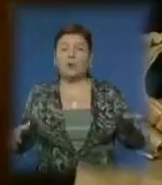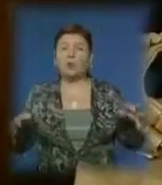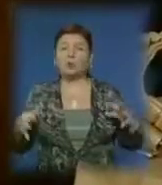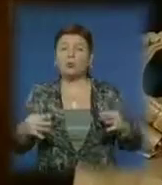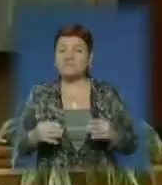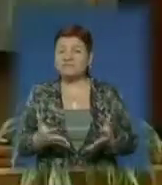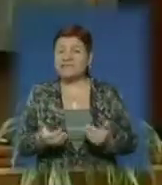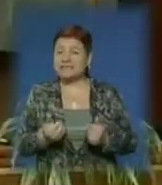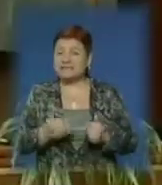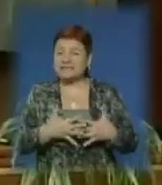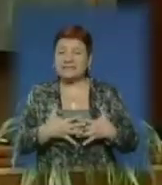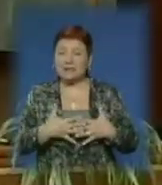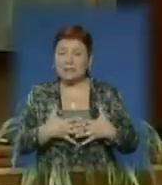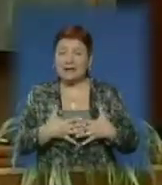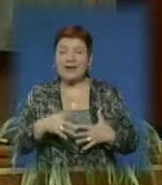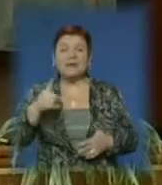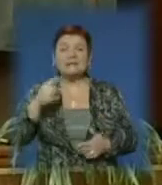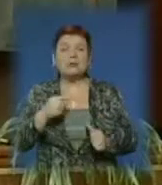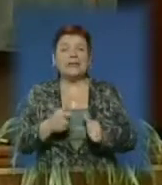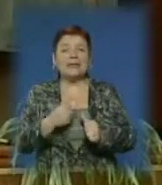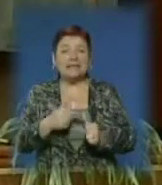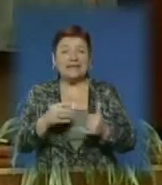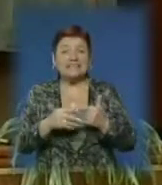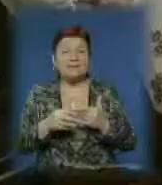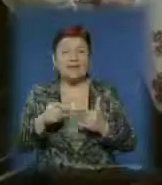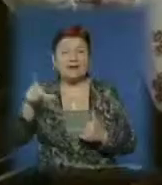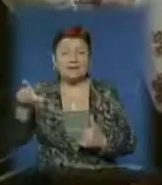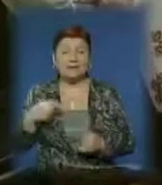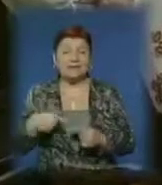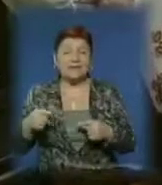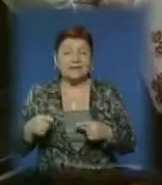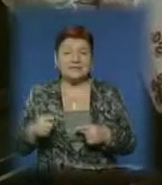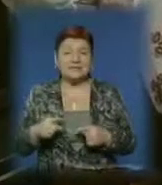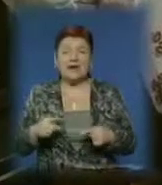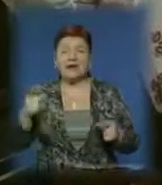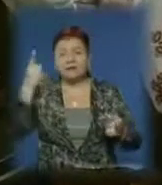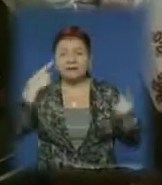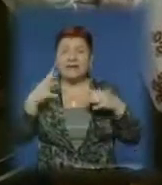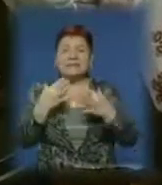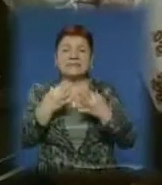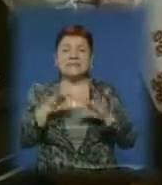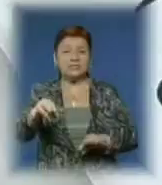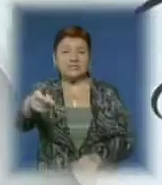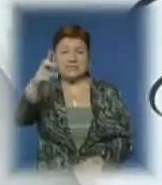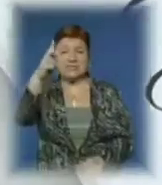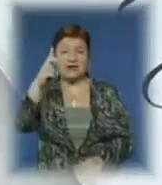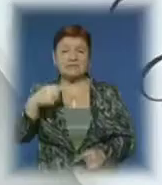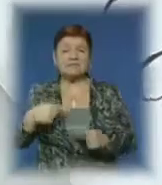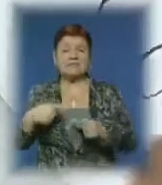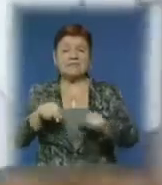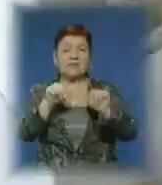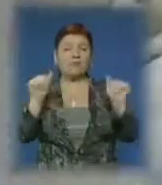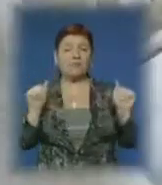залюбки, бо ж у ній сотні імен земляків, які у різні періоди виборювали незалежність держави за різних